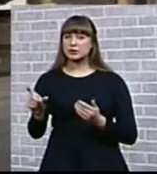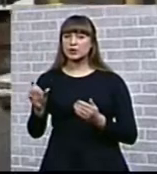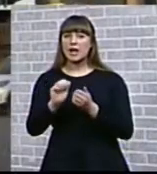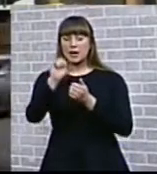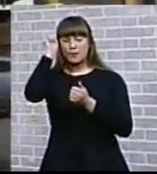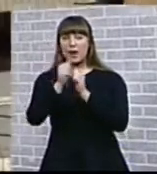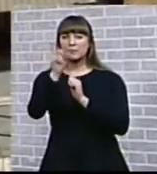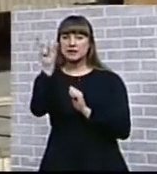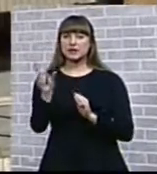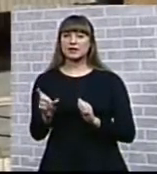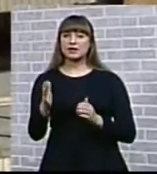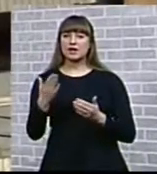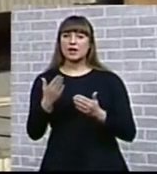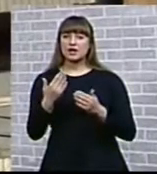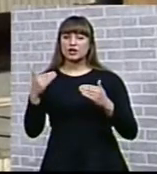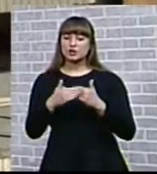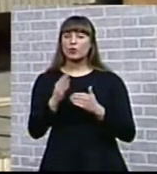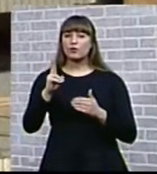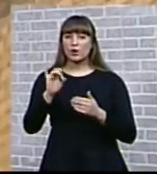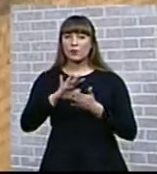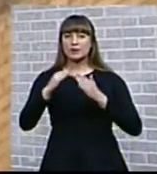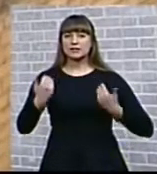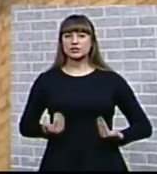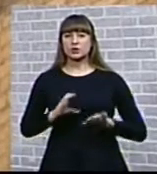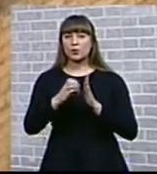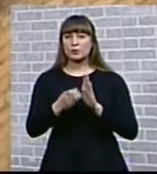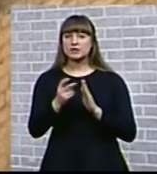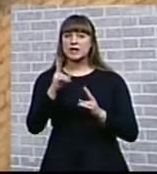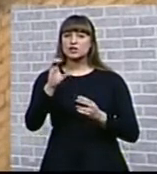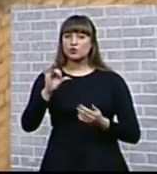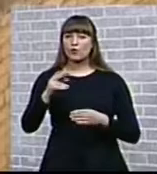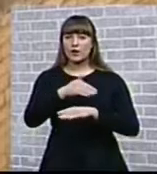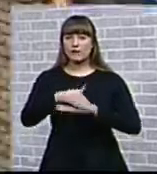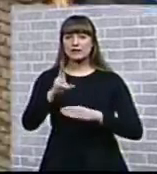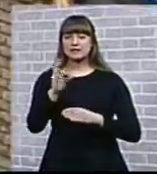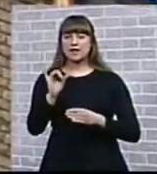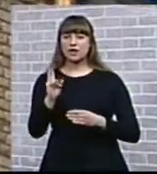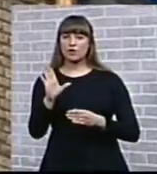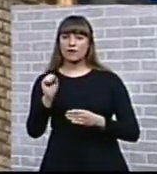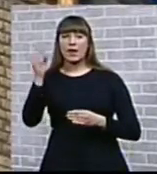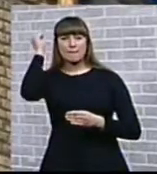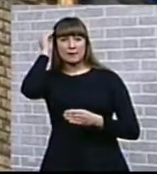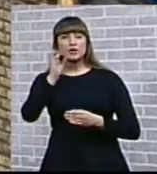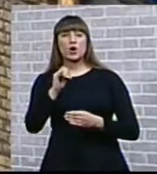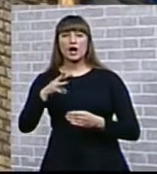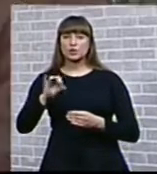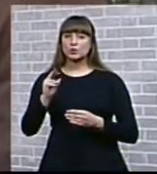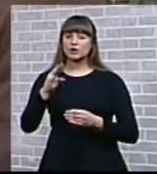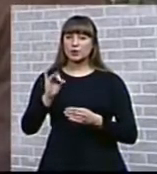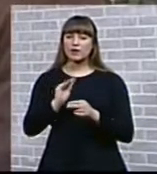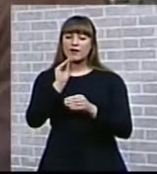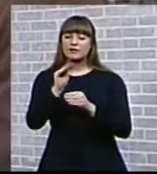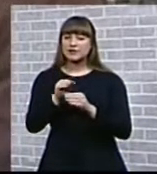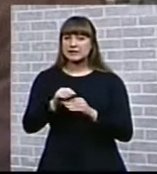конструктивизма – жилой комплекс «Новый быт» архитектора Михаила Кондратьева на Суворова-Соколова. По мнению Артура Токарева, после внесения в